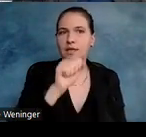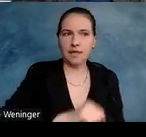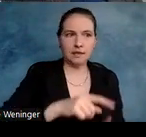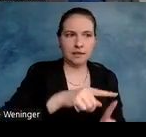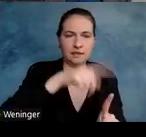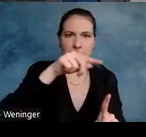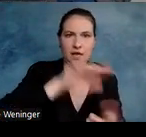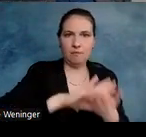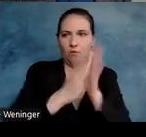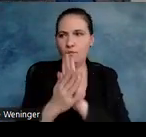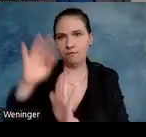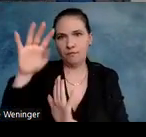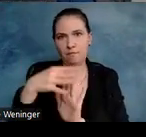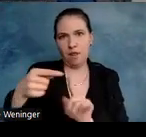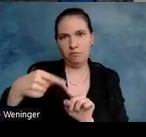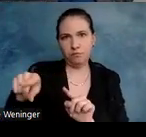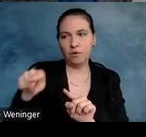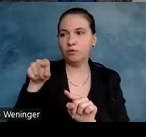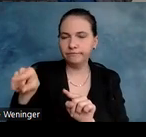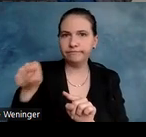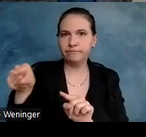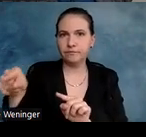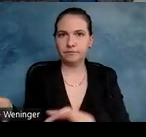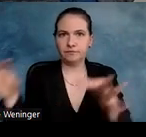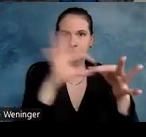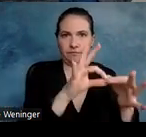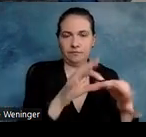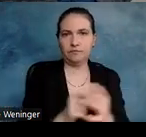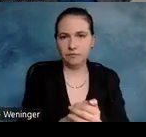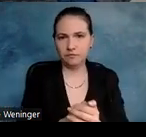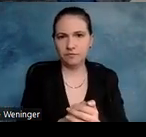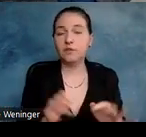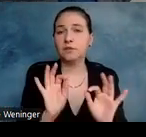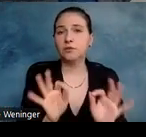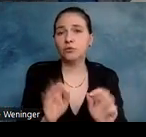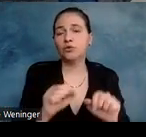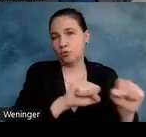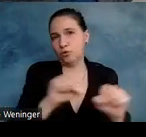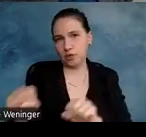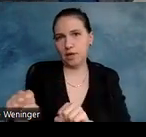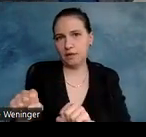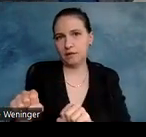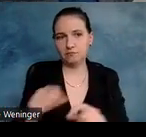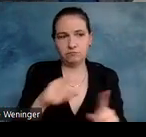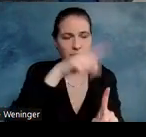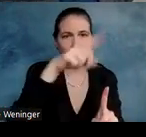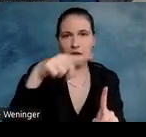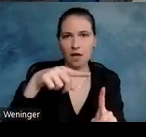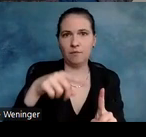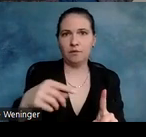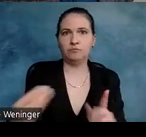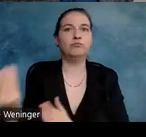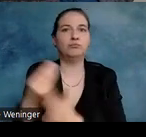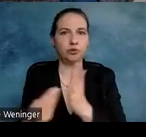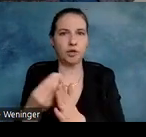auf die Tabelle verweisen, die praktisch diesem Diagramm zugrunde liegt. Das ist eine sehr gute Art, um Diagramme zu beschriften und